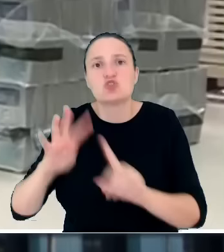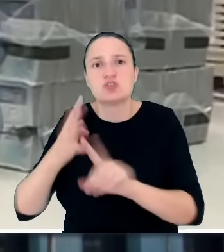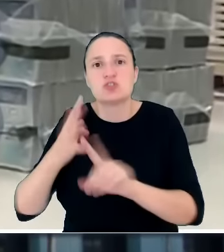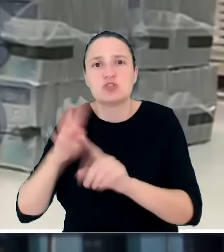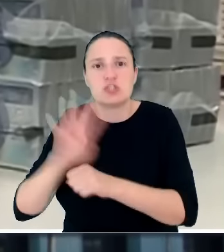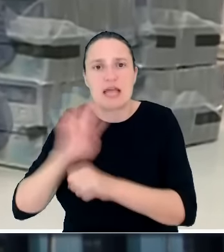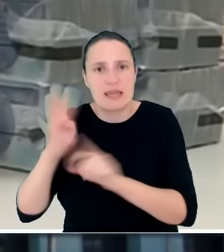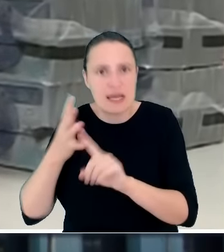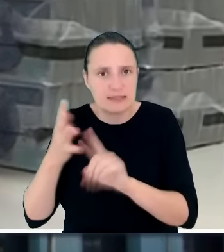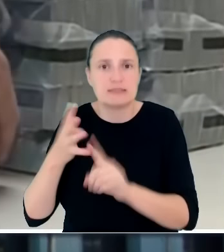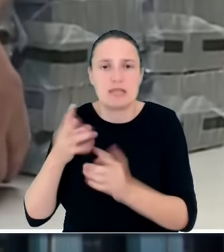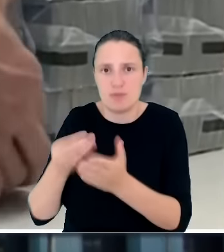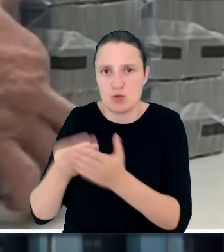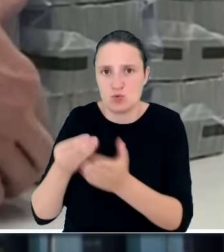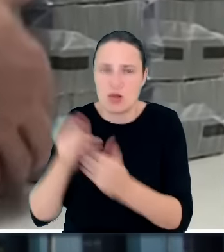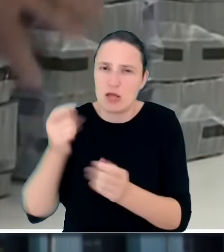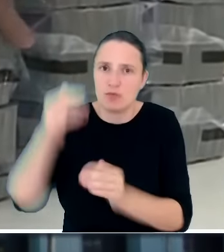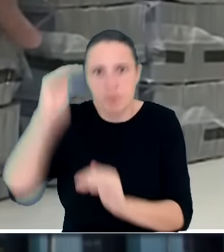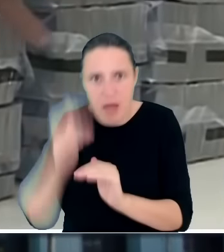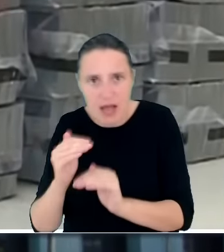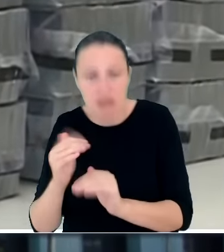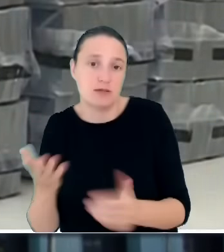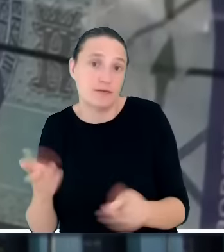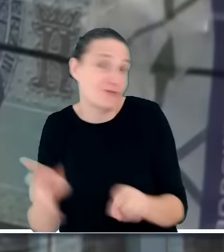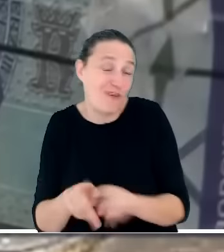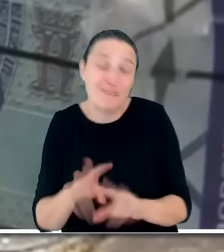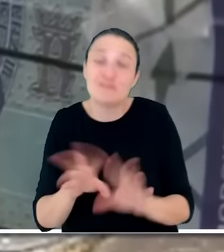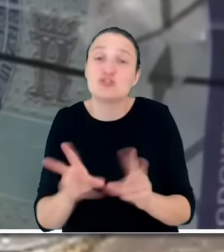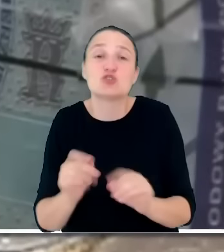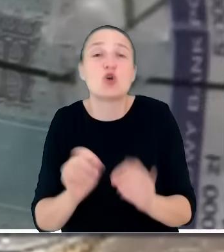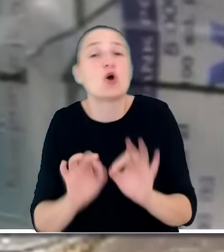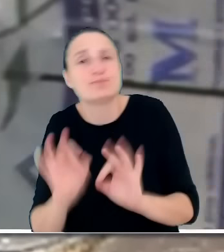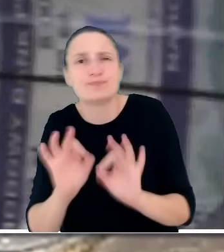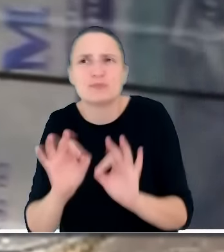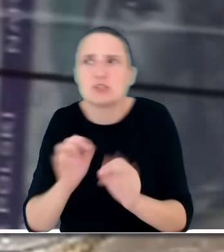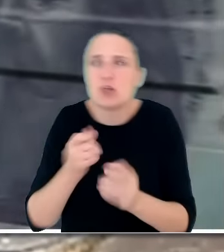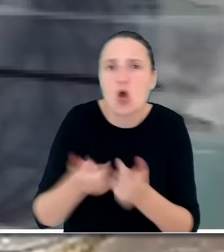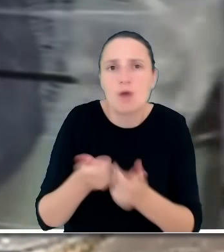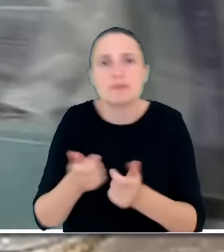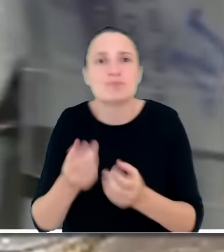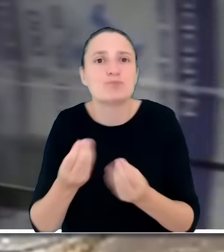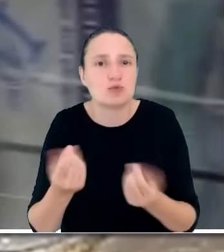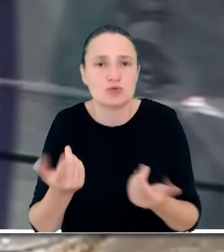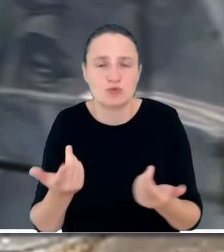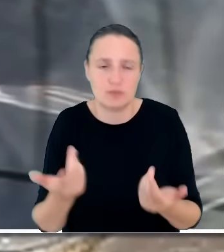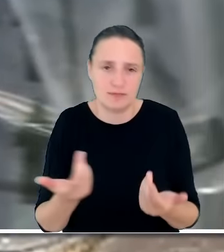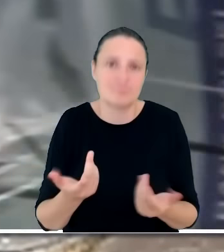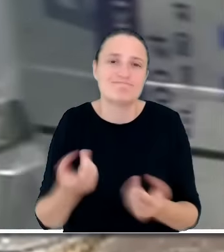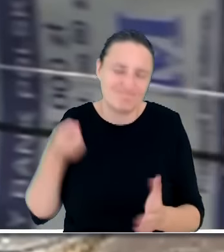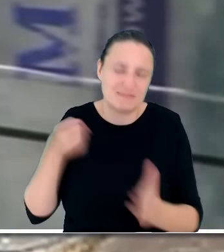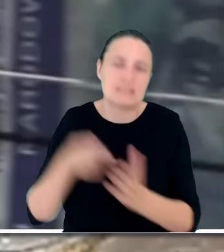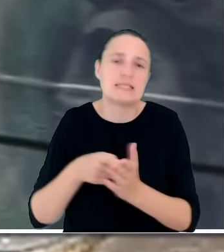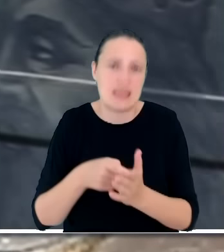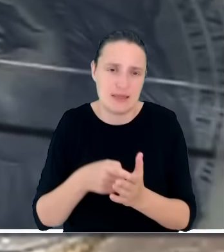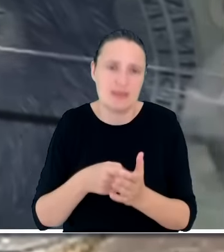Państwa, te wszystkie zabiegi, które są w tej chwili poczynione przez ekipę Tuska, one moim zdaniem mają za zadanie tak